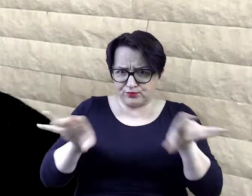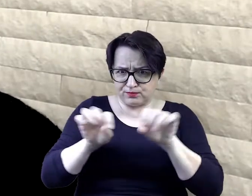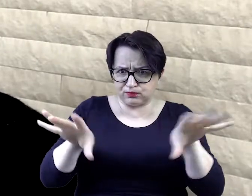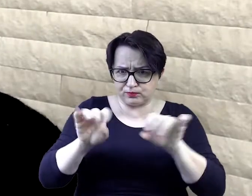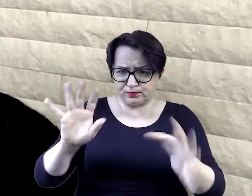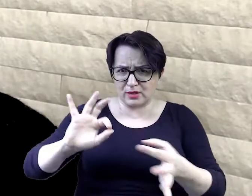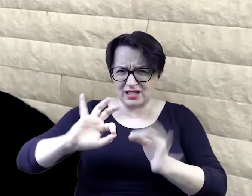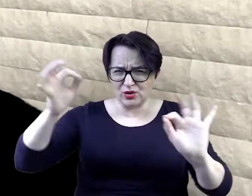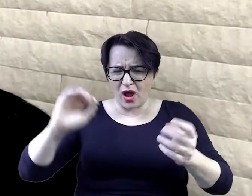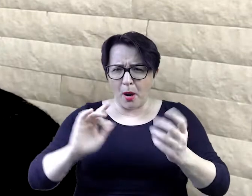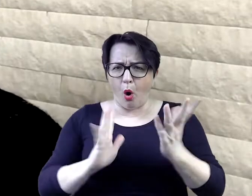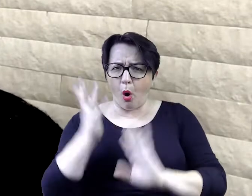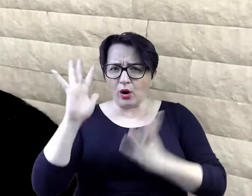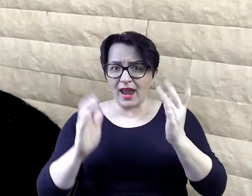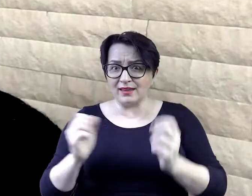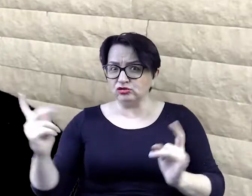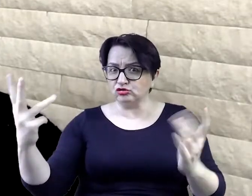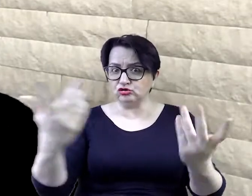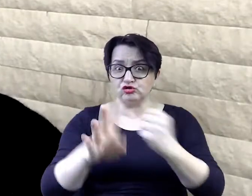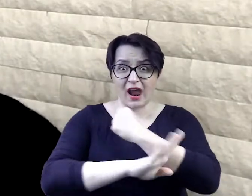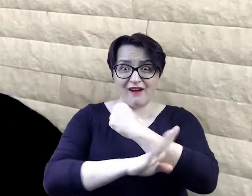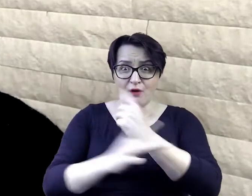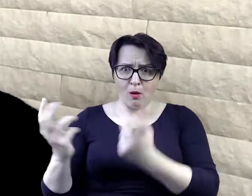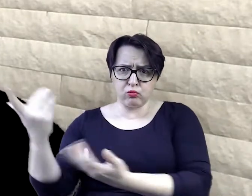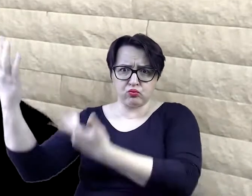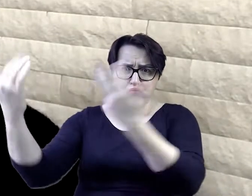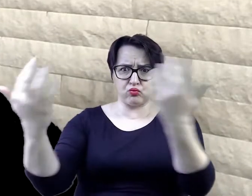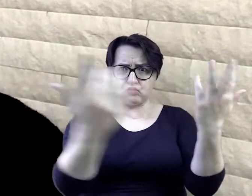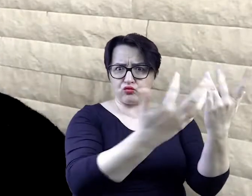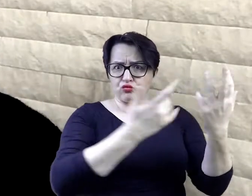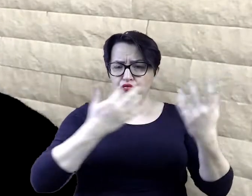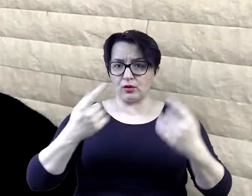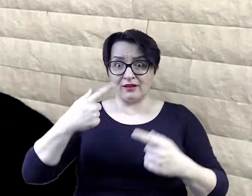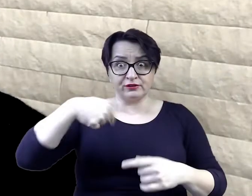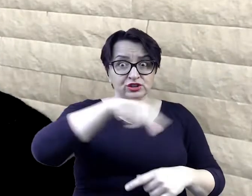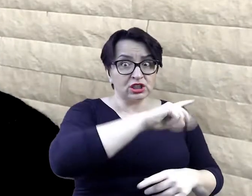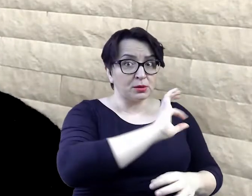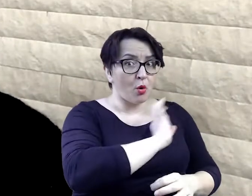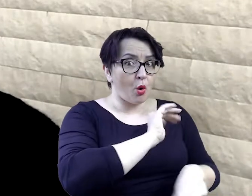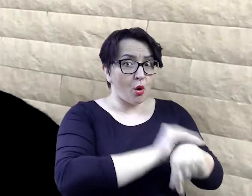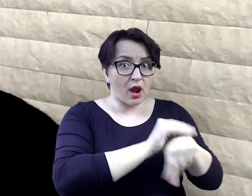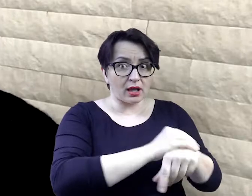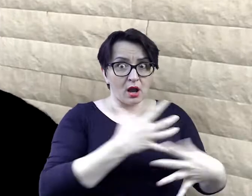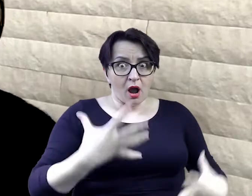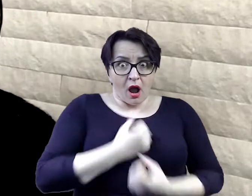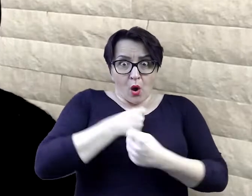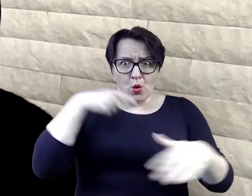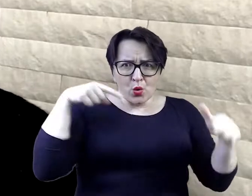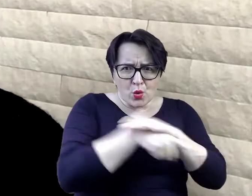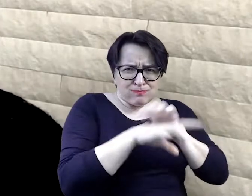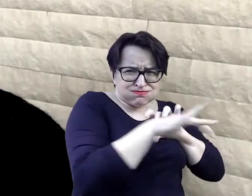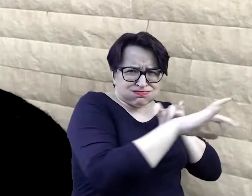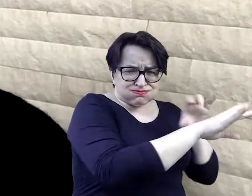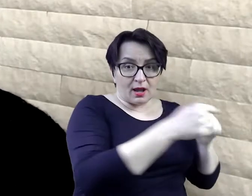Stanęło w płomieniach Wszyscy moi kompani Wystraszyli się i uciekli A ja poczułam nieodpartą